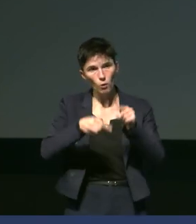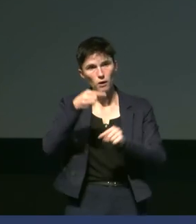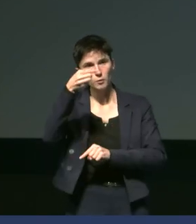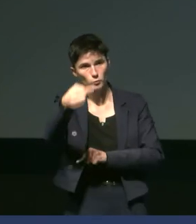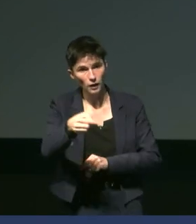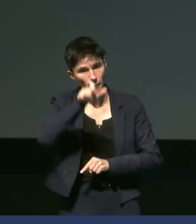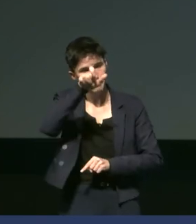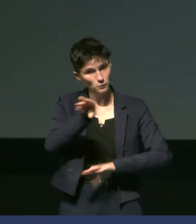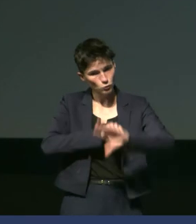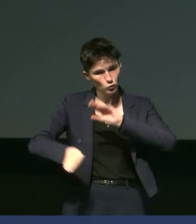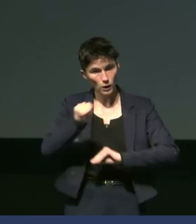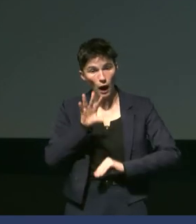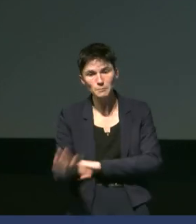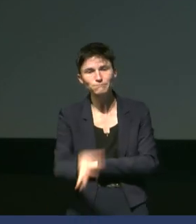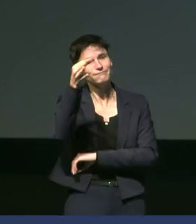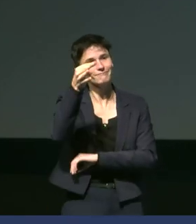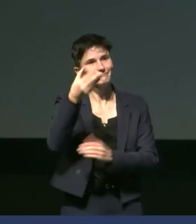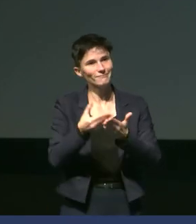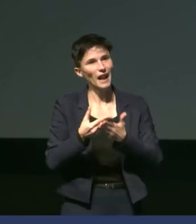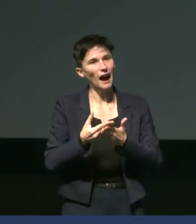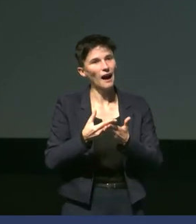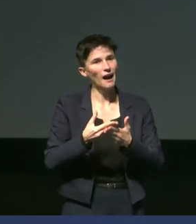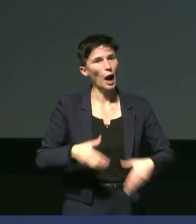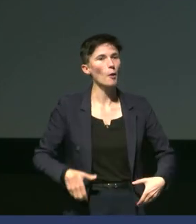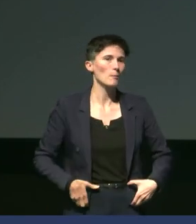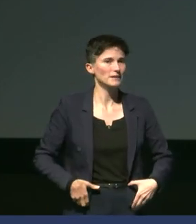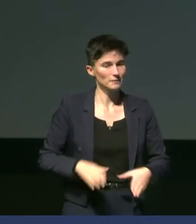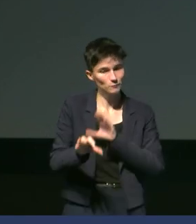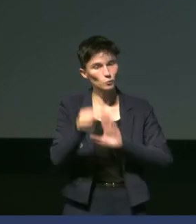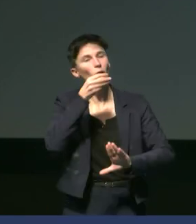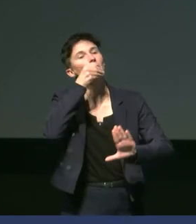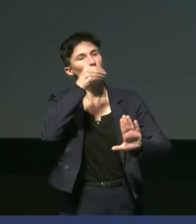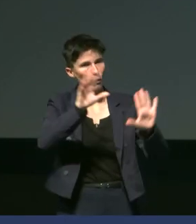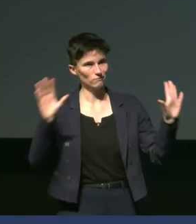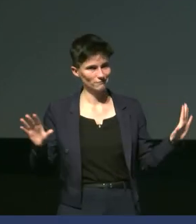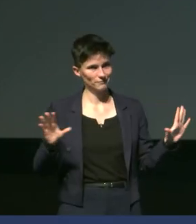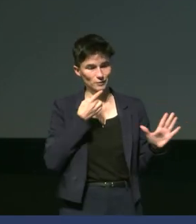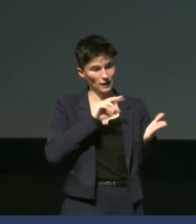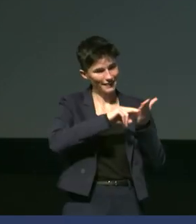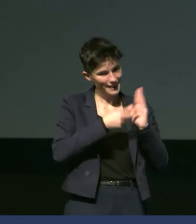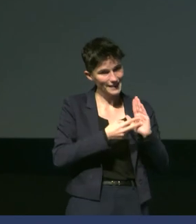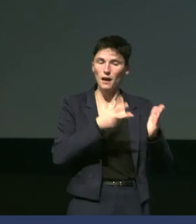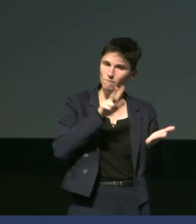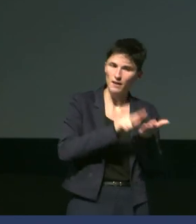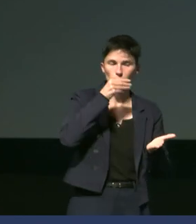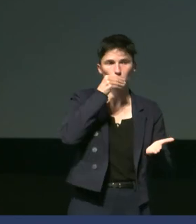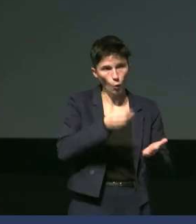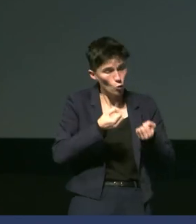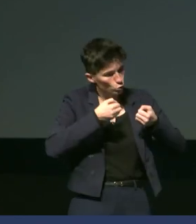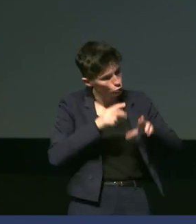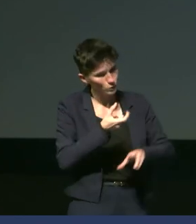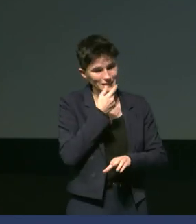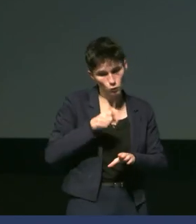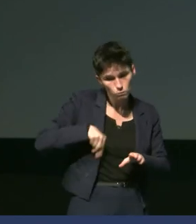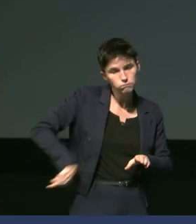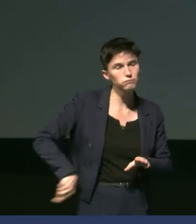soigneurs a trouvé la gélule au niveau du bassin. Ce nous a validé notre technique. On est sûr que la gélule ressort. Sur le